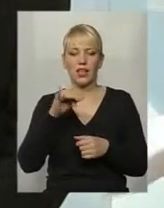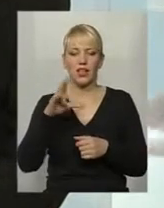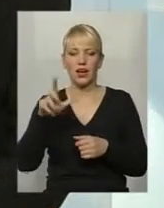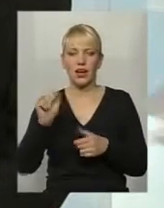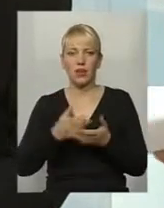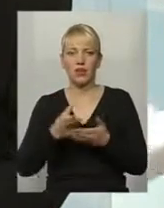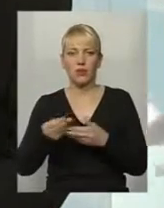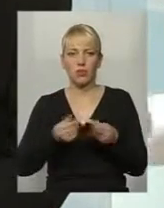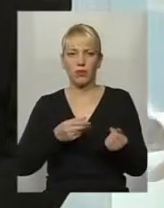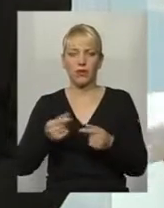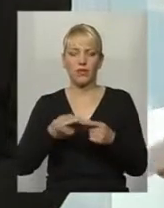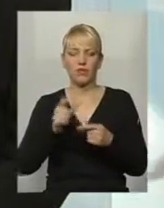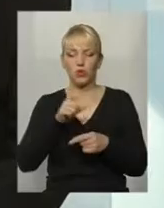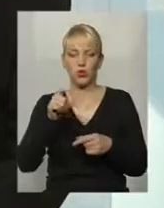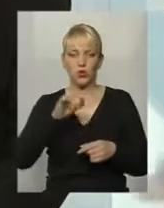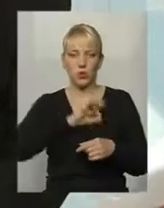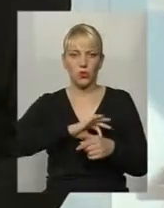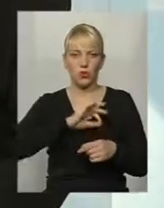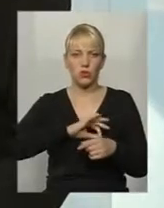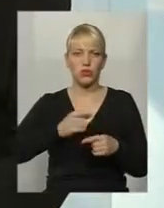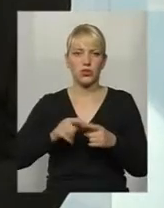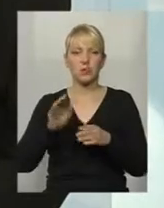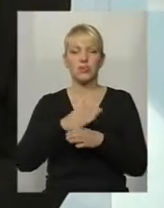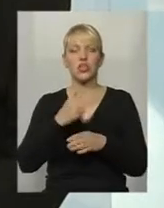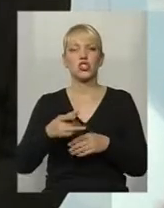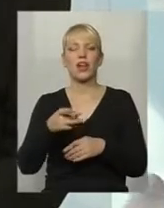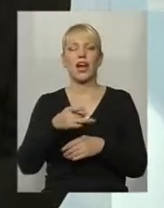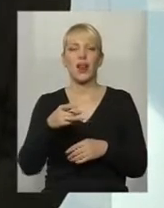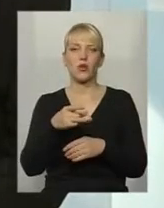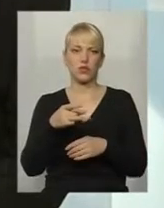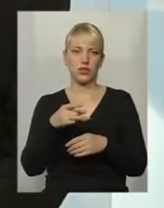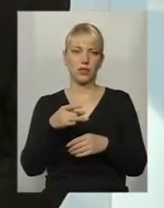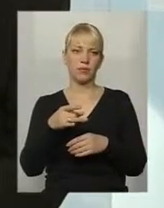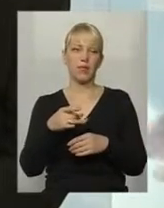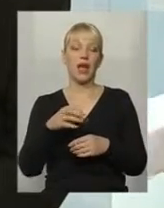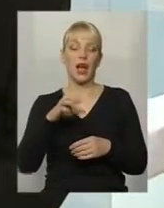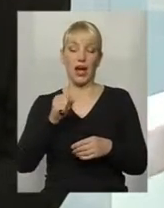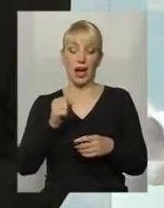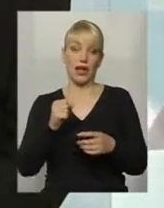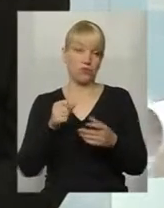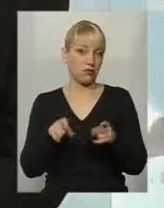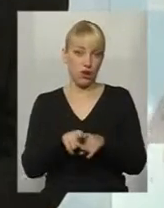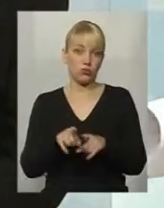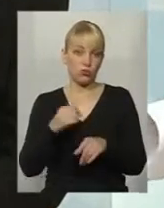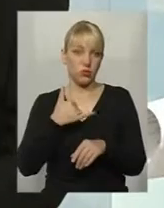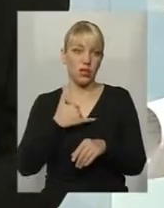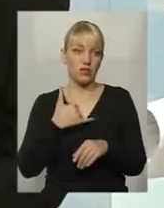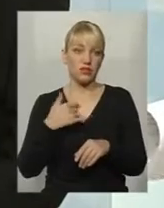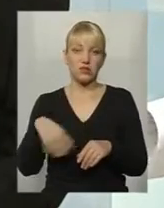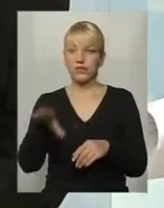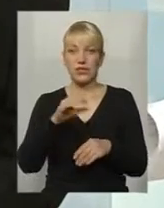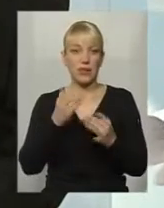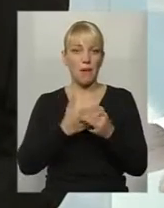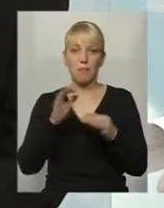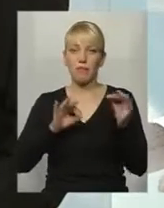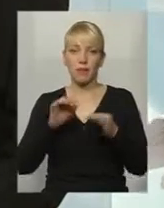користуються цей між район і всередині району. А так в нас в основному кругом всі пільги